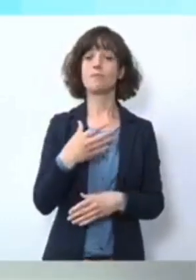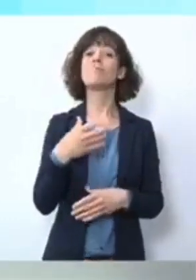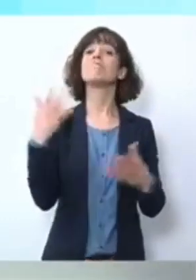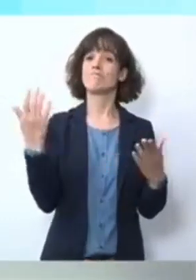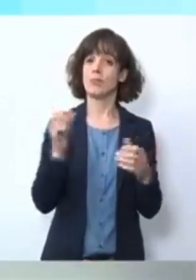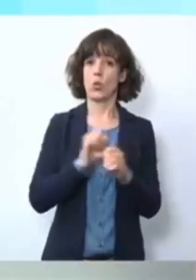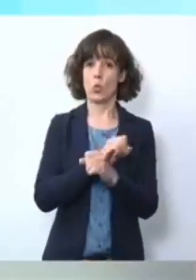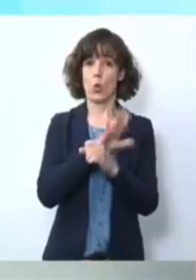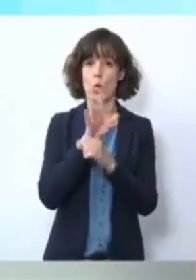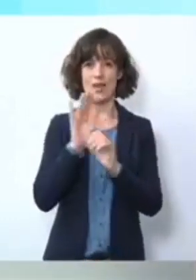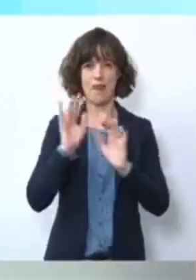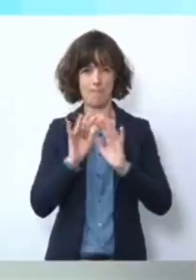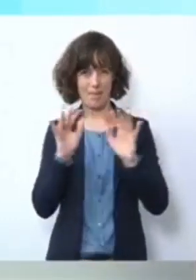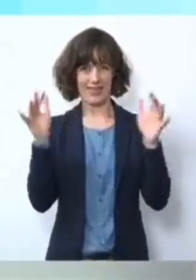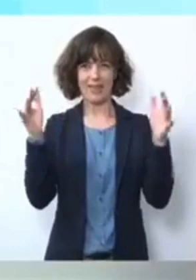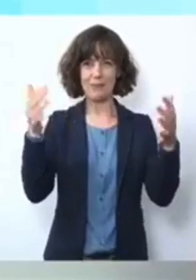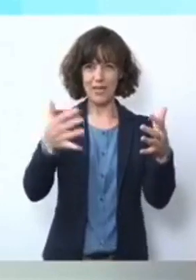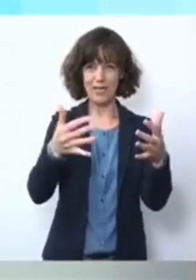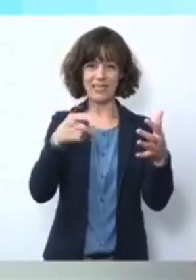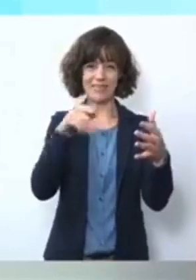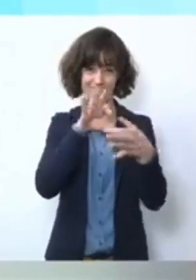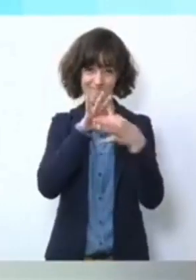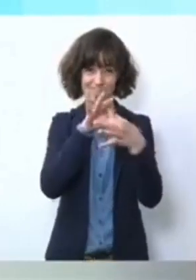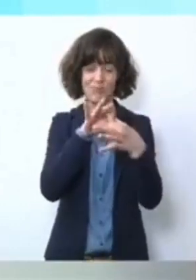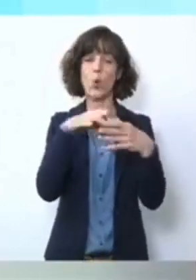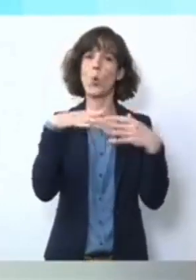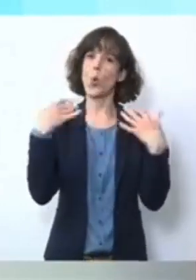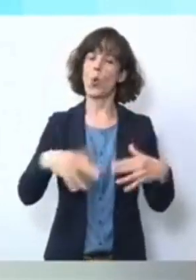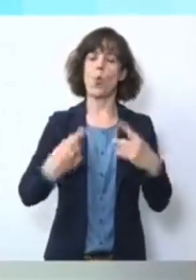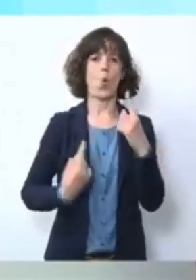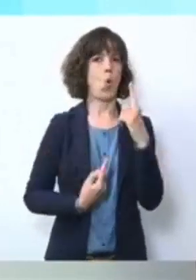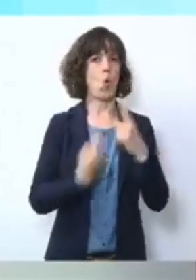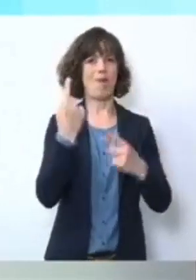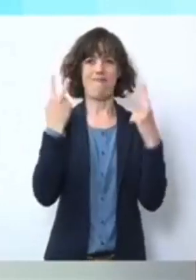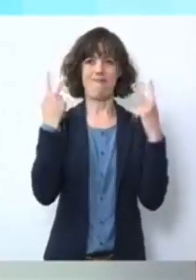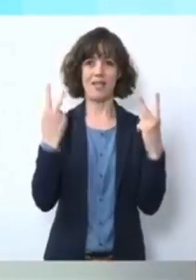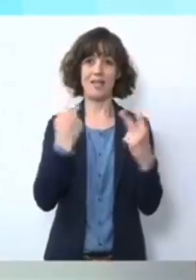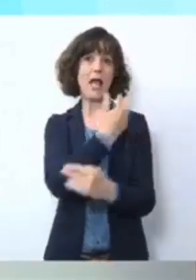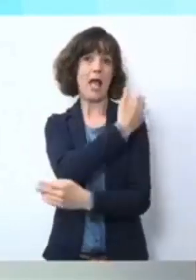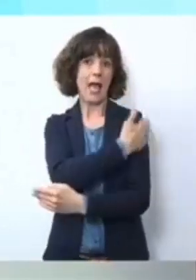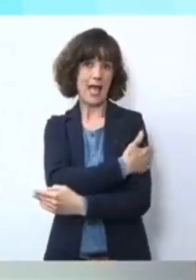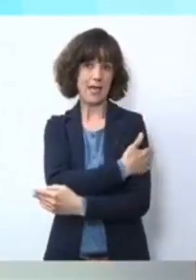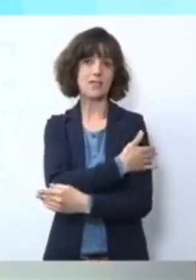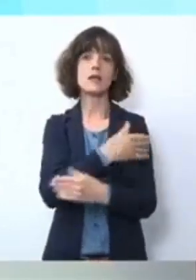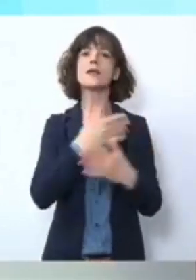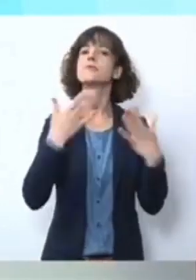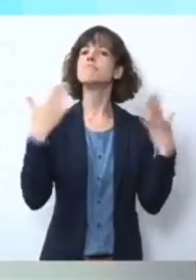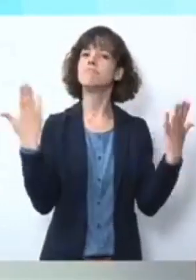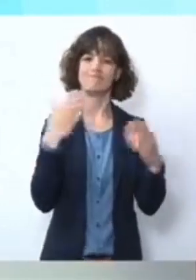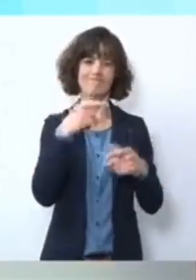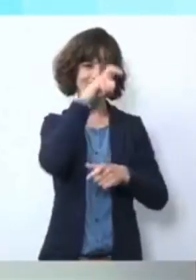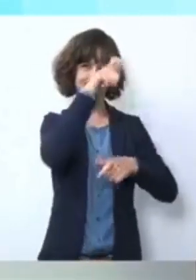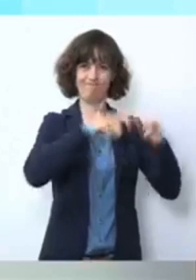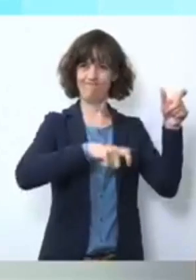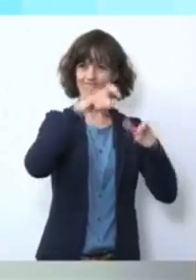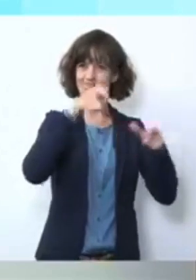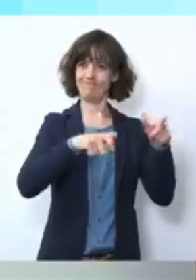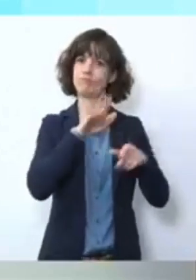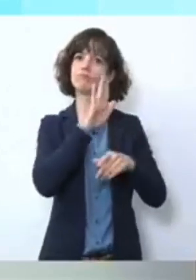-Pandemie geht, ist es eben sehr, sehr wichtig, wenn wir auf der einen Seite Menschen in ihren